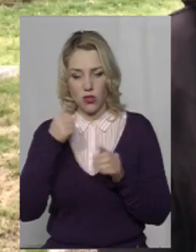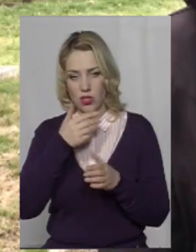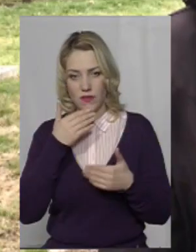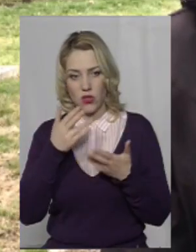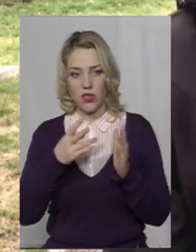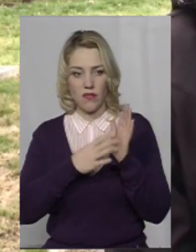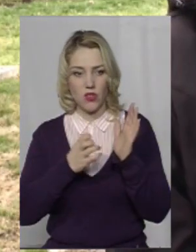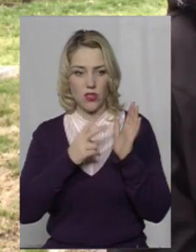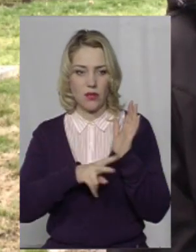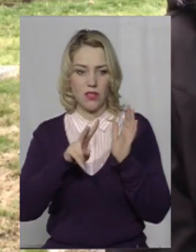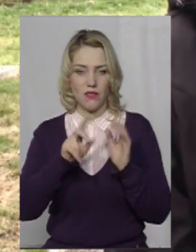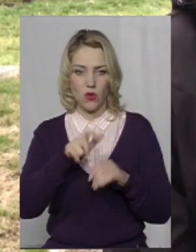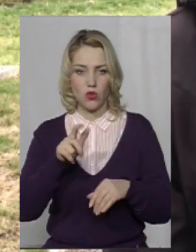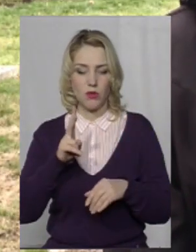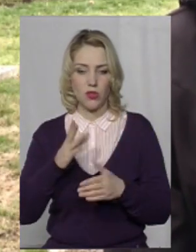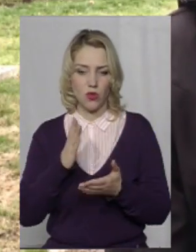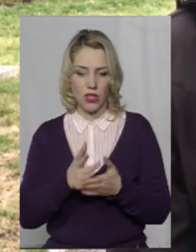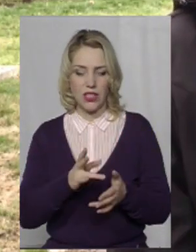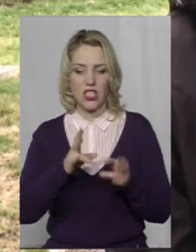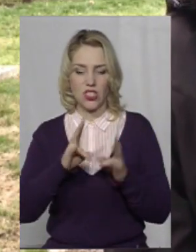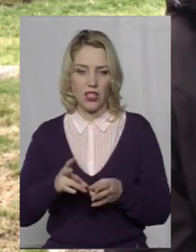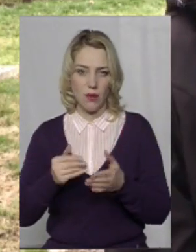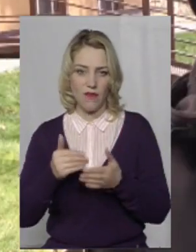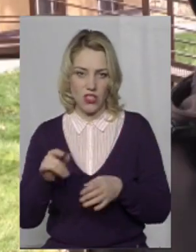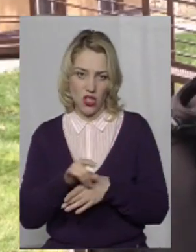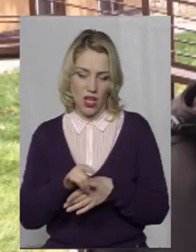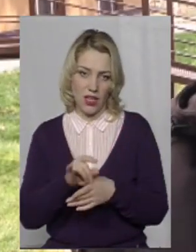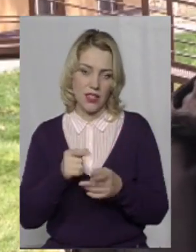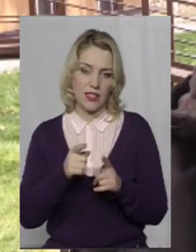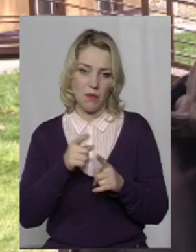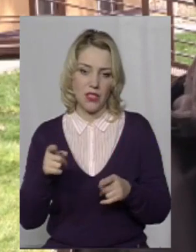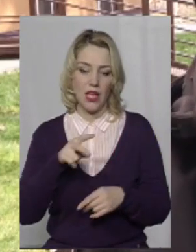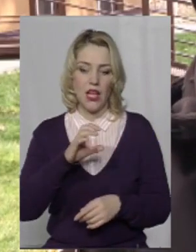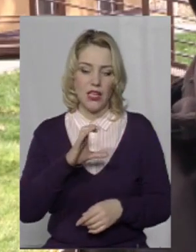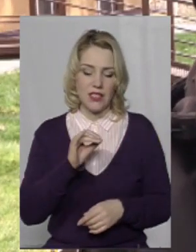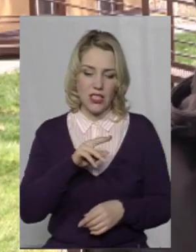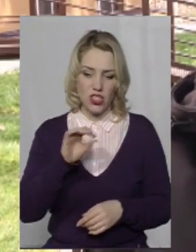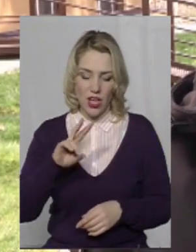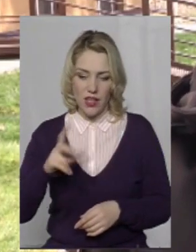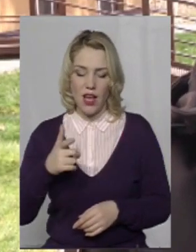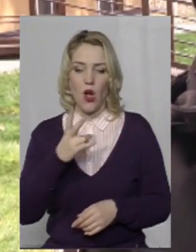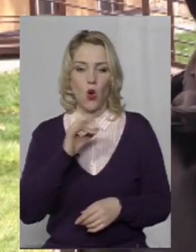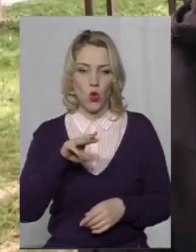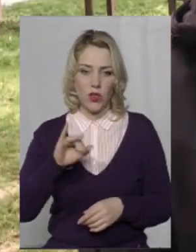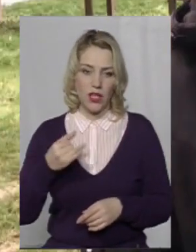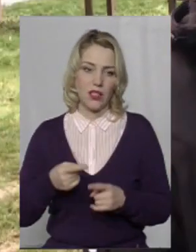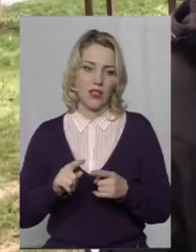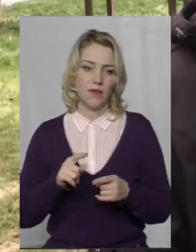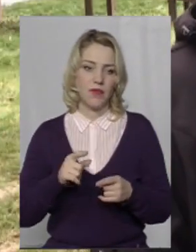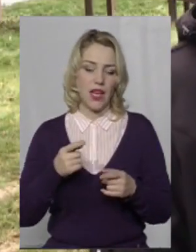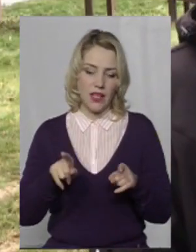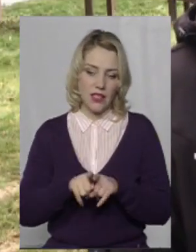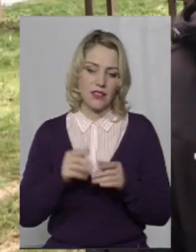972 особи, які стали жертвами шахрайств. За період січень-лютий цього року таких звернень 146. До